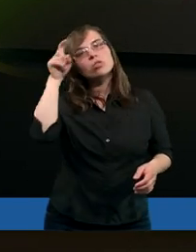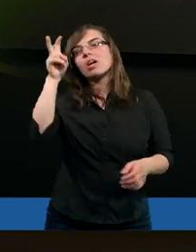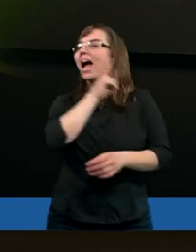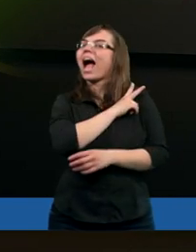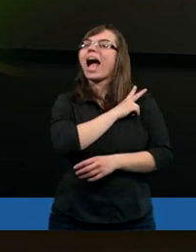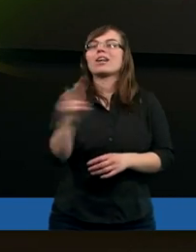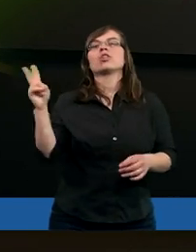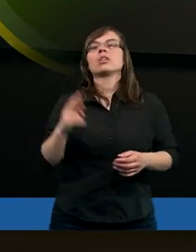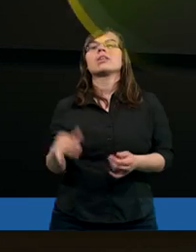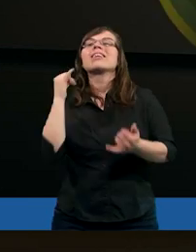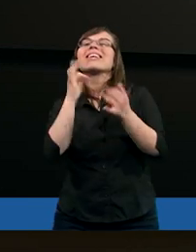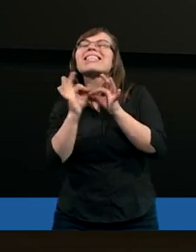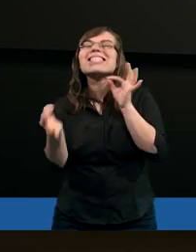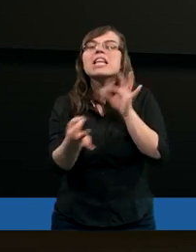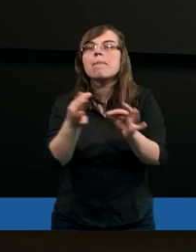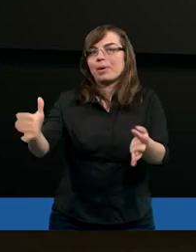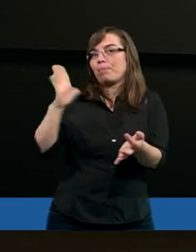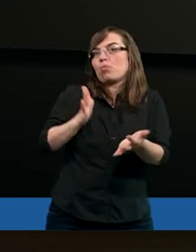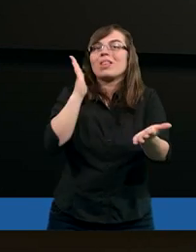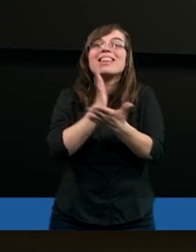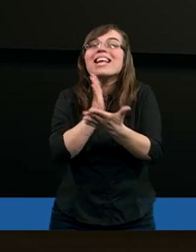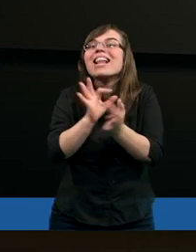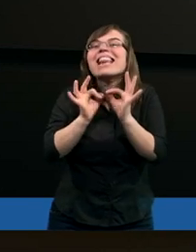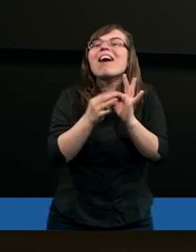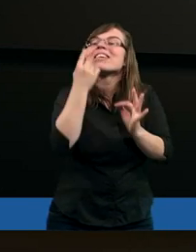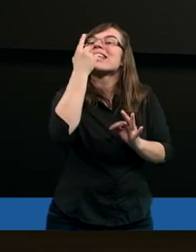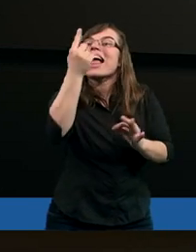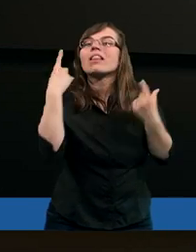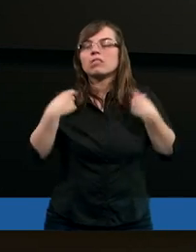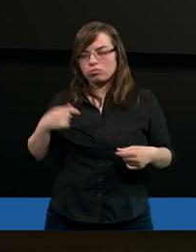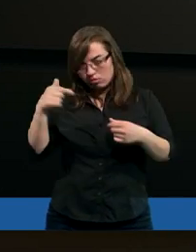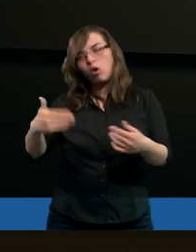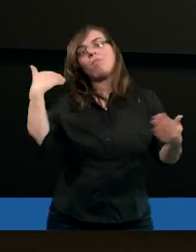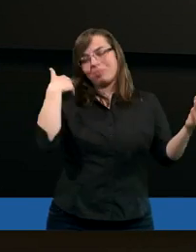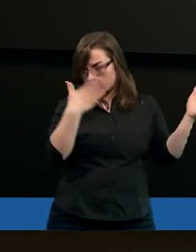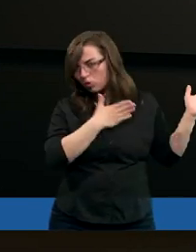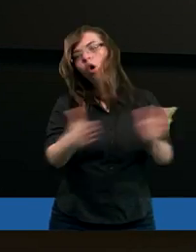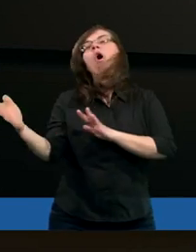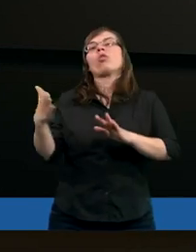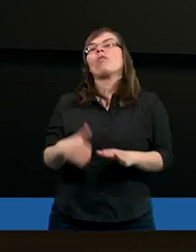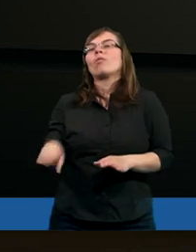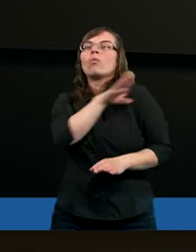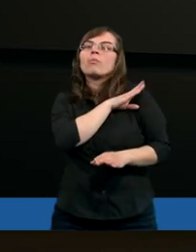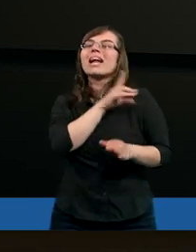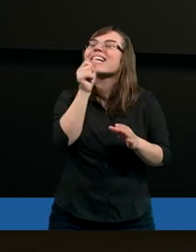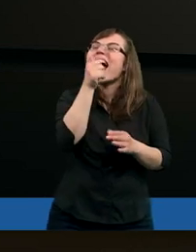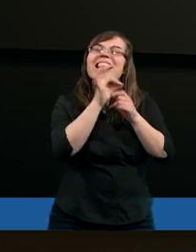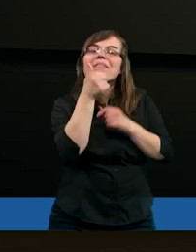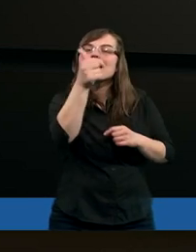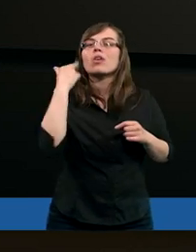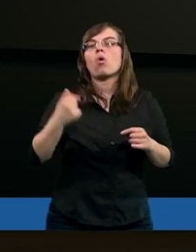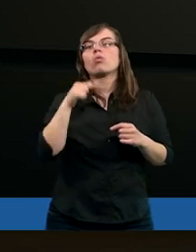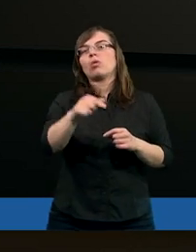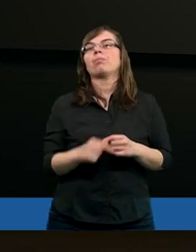To oznacza, że gdyby była jedna tylko taka osoba, On gotowy był umrzeć. I pamiętajmy, że ta